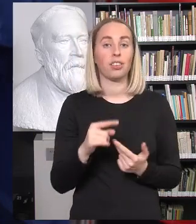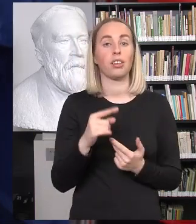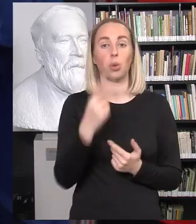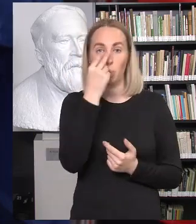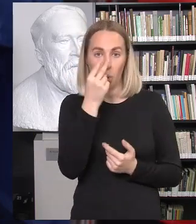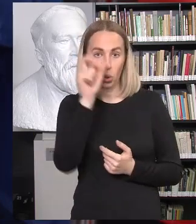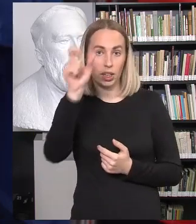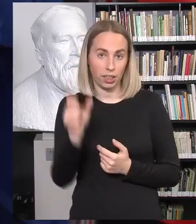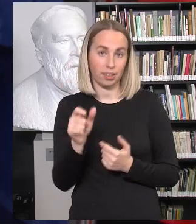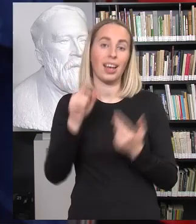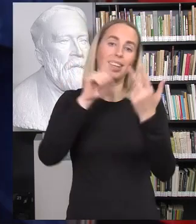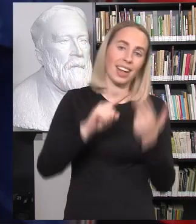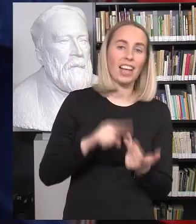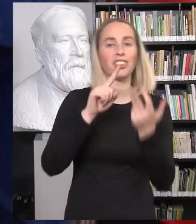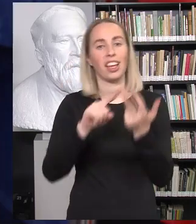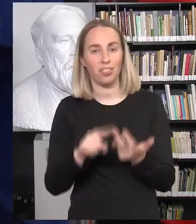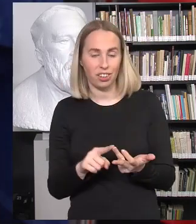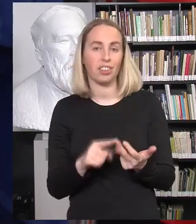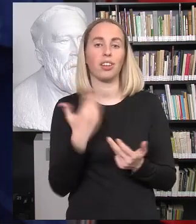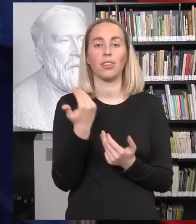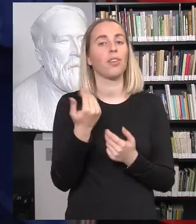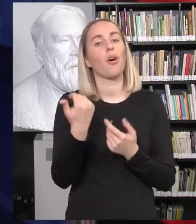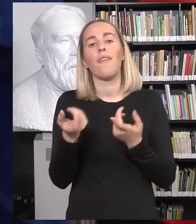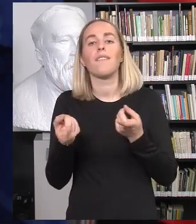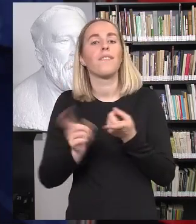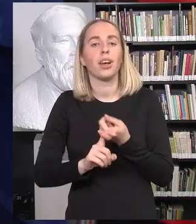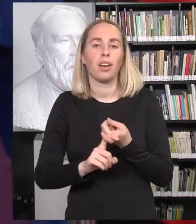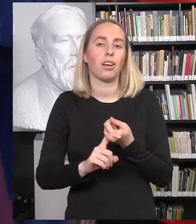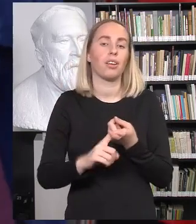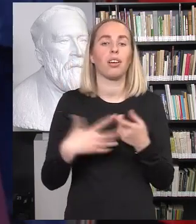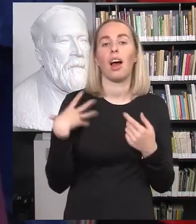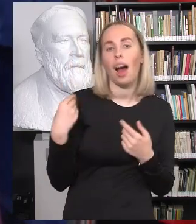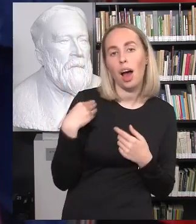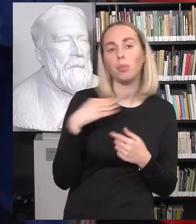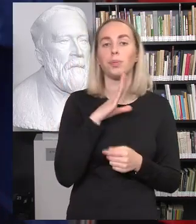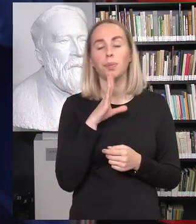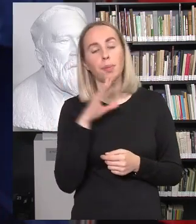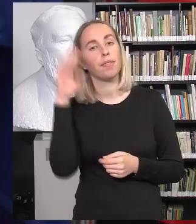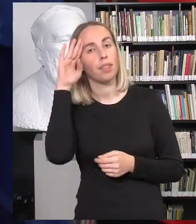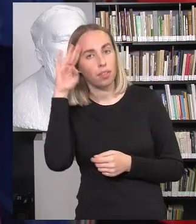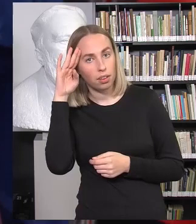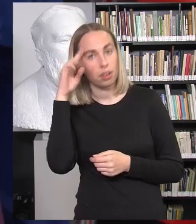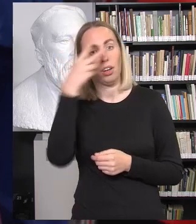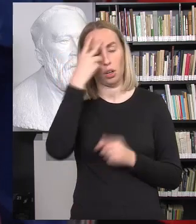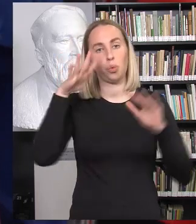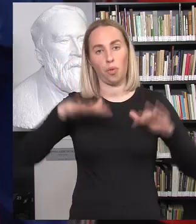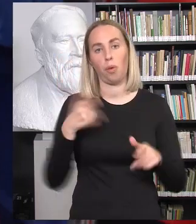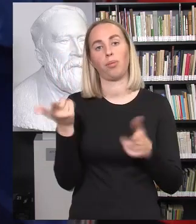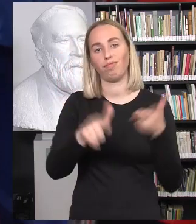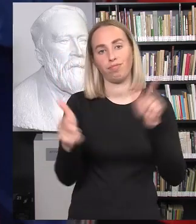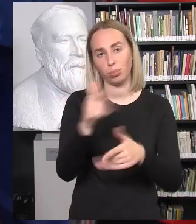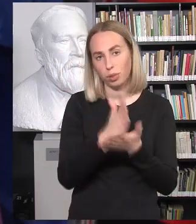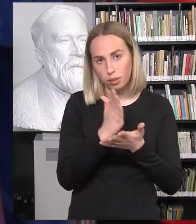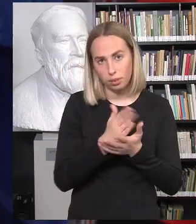apatyčias, kas trečias, kas ketvirtas priklauso dar nuo konkretaus amžiaus, nuo lities, bet mes iš tiesų